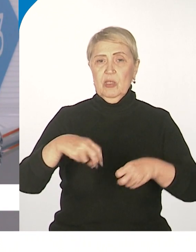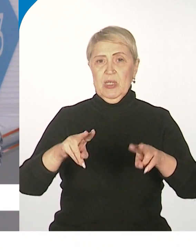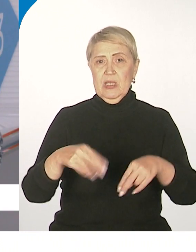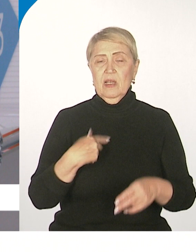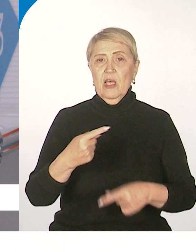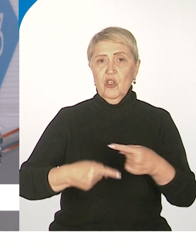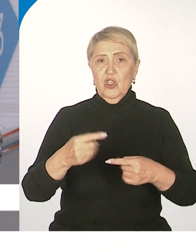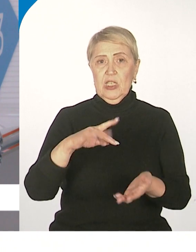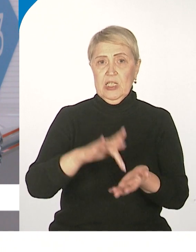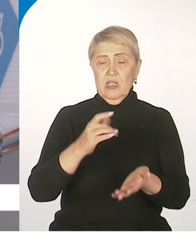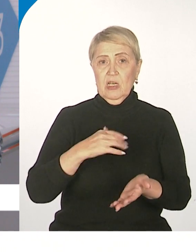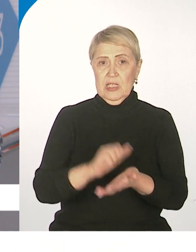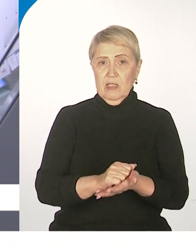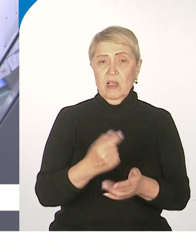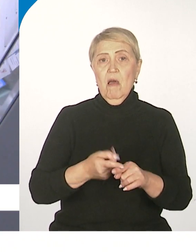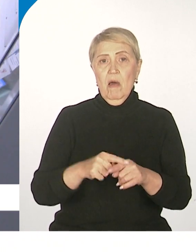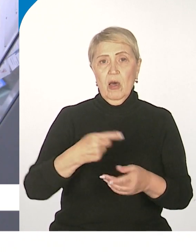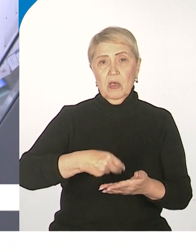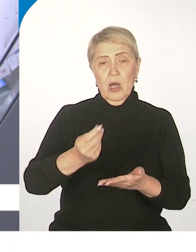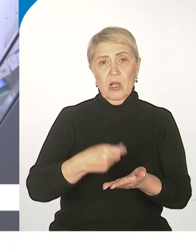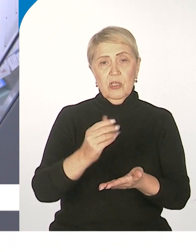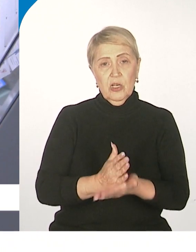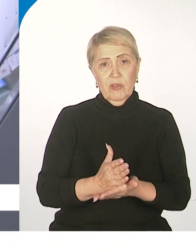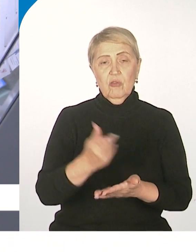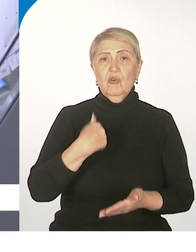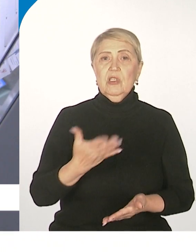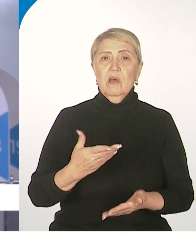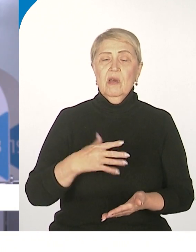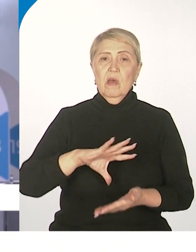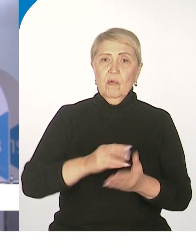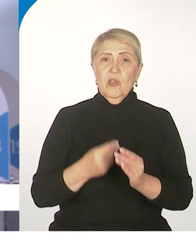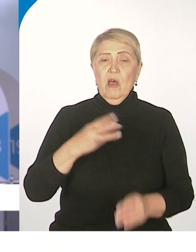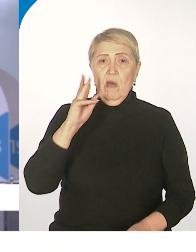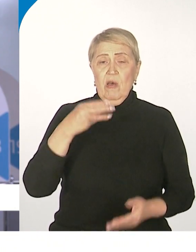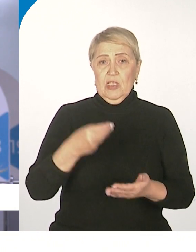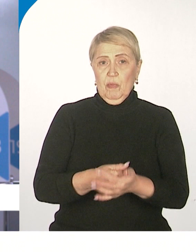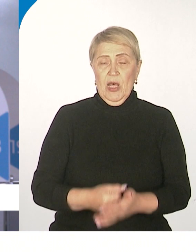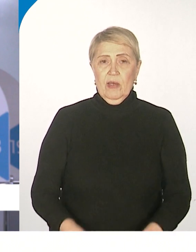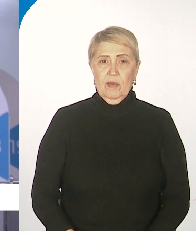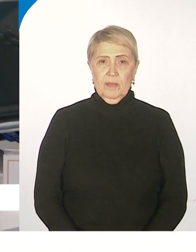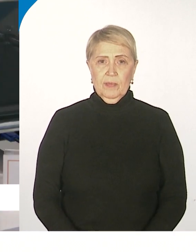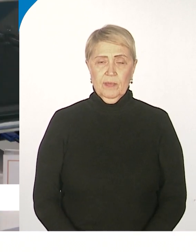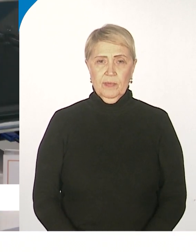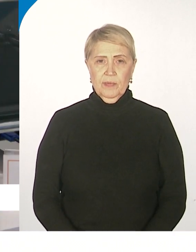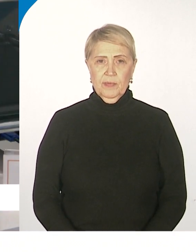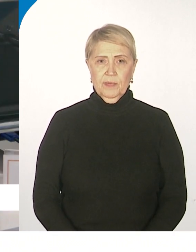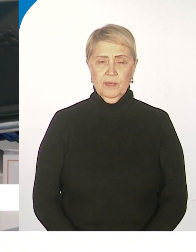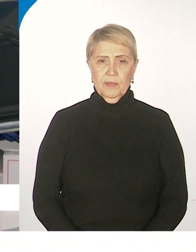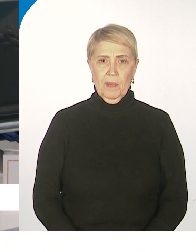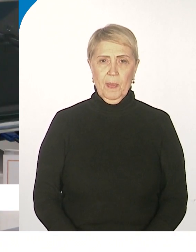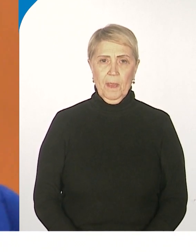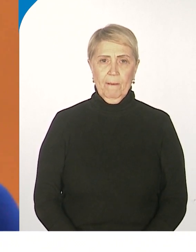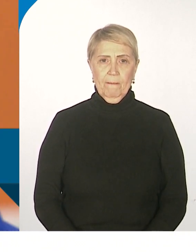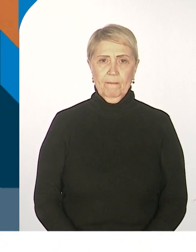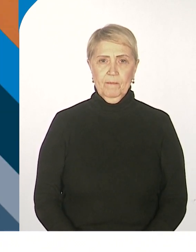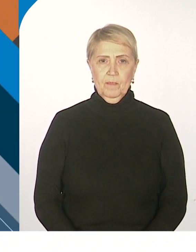центр занятости. Это гарантировало подросткам своевременную выплату обещанной зарплаты. Наталья Чернышева, Ольга Власова.